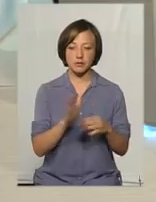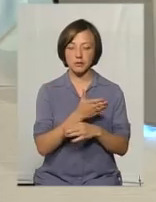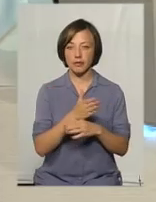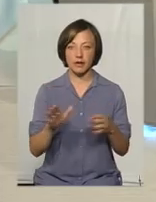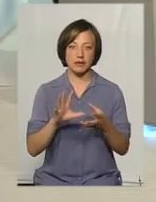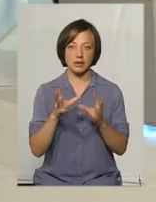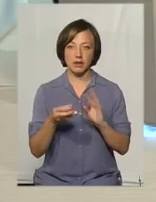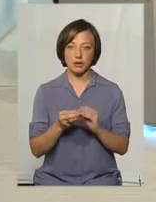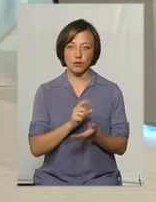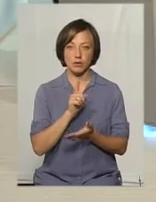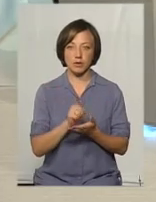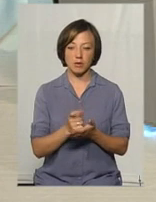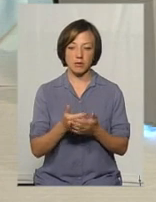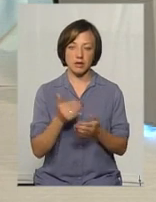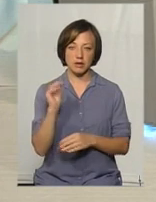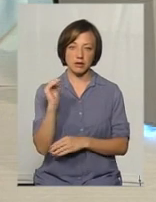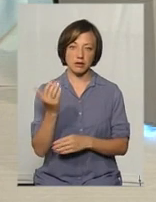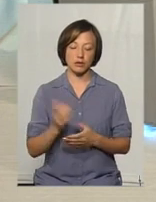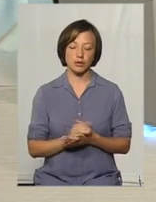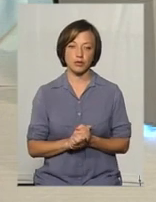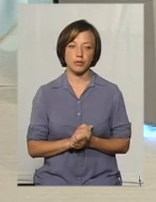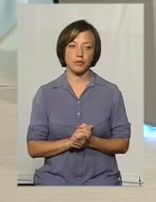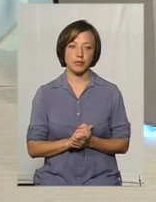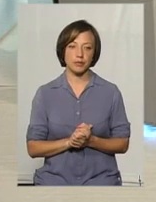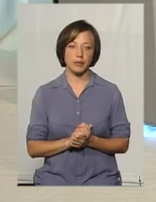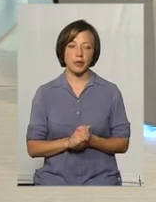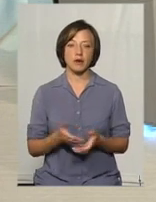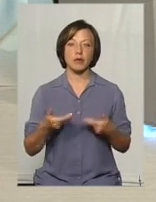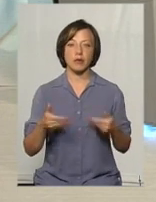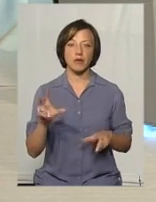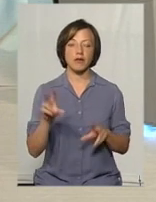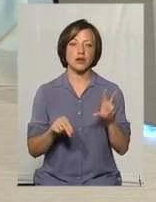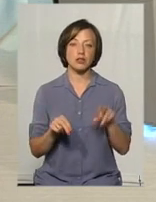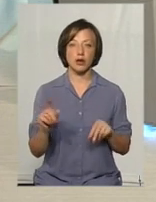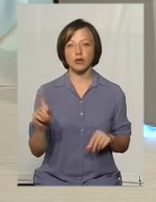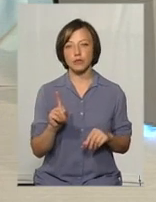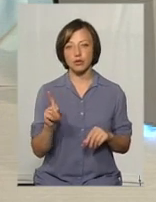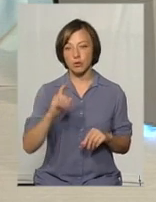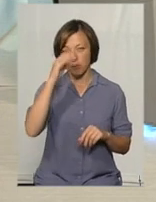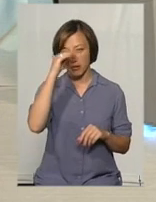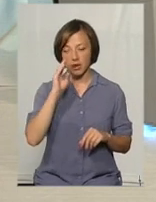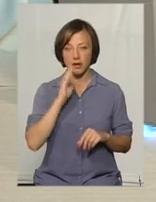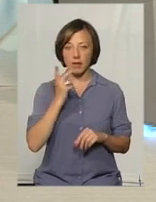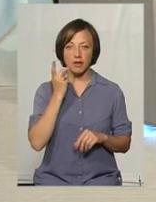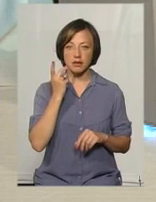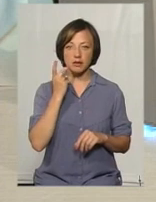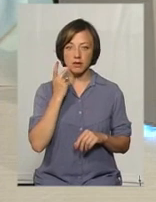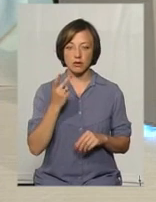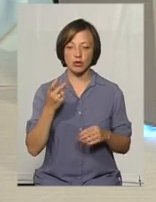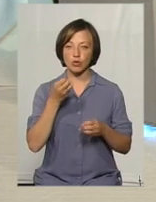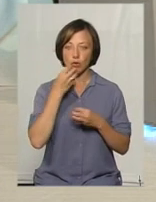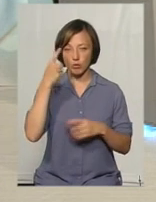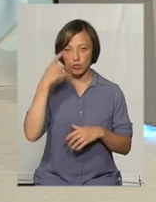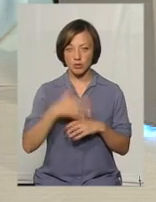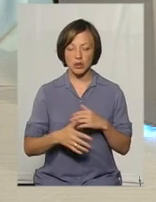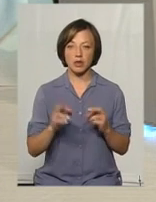взагалі на зобов'язання перед дитими. Тому ми рахуємо, що батьки не завжди добре усвідомлюють,